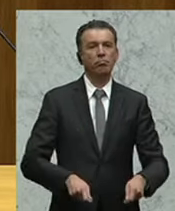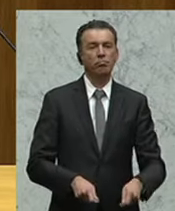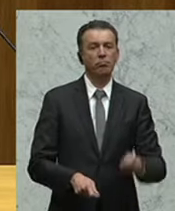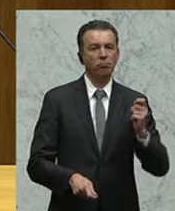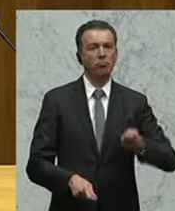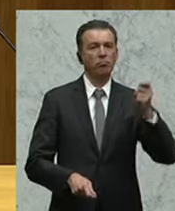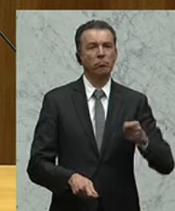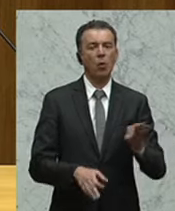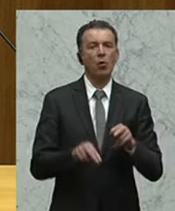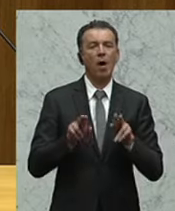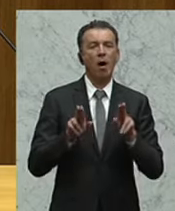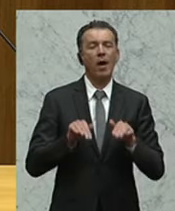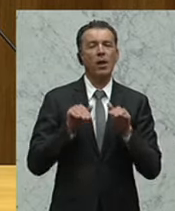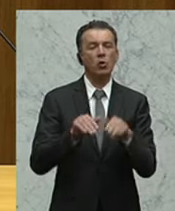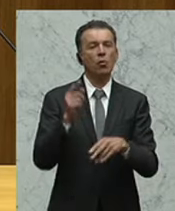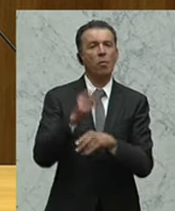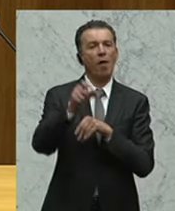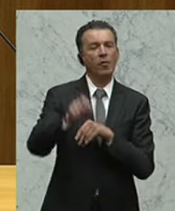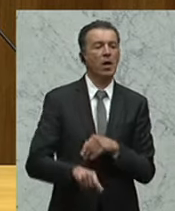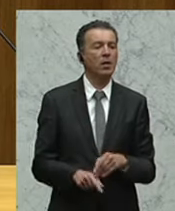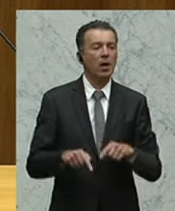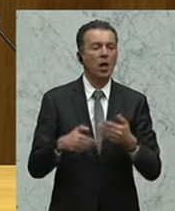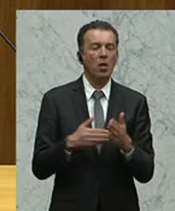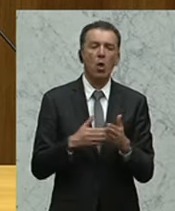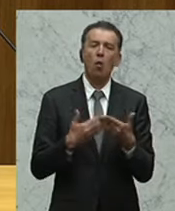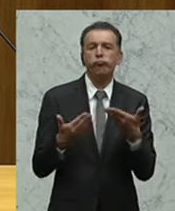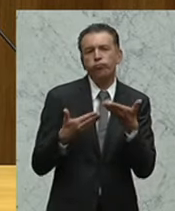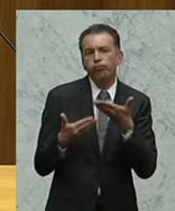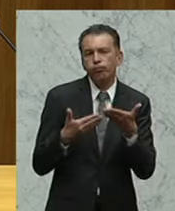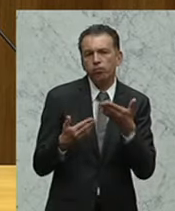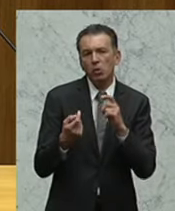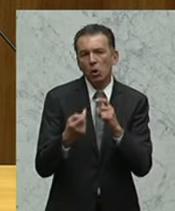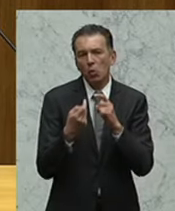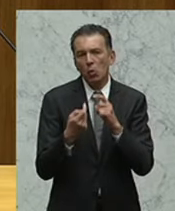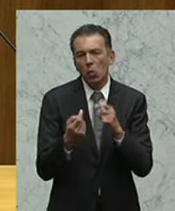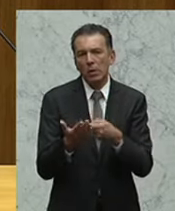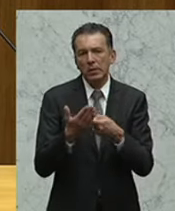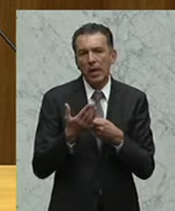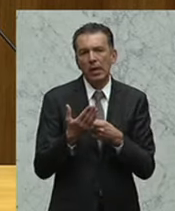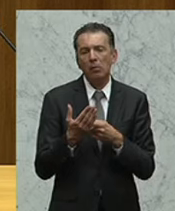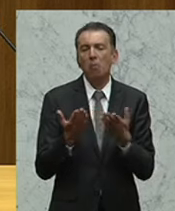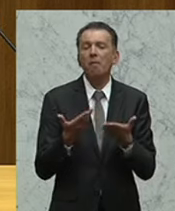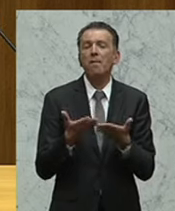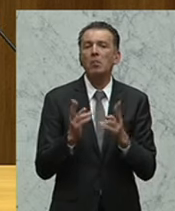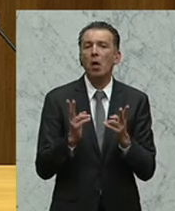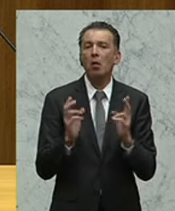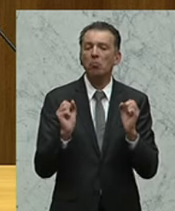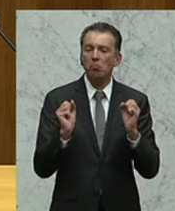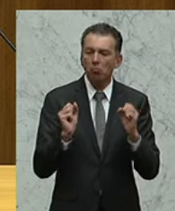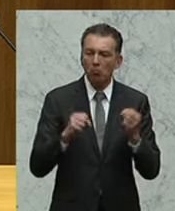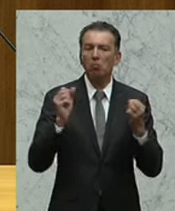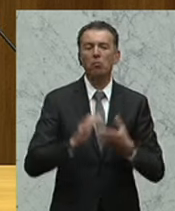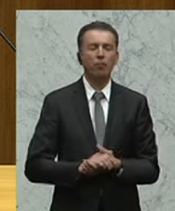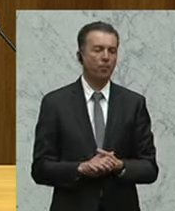durch den Rechtsschutzbeauftragten. Das wird sich dann noch in Summe ergeben bei der Diskussion, worauf man sich dann ganz